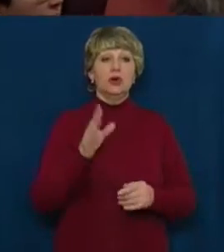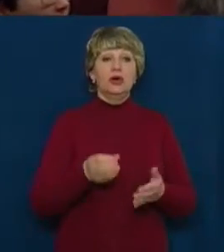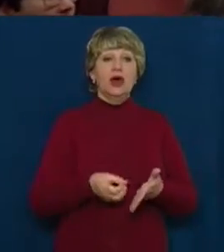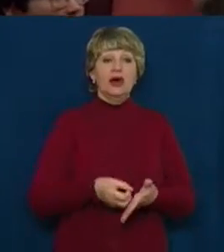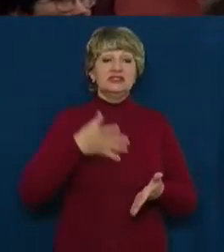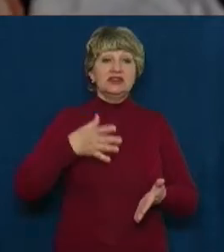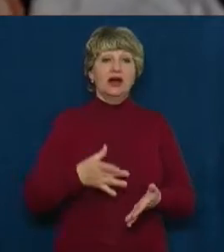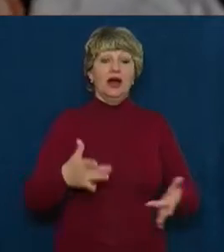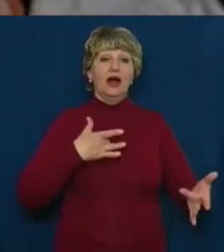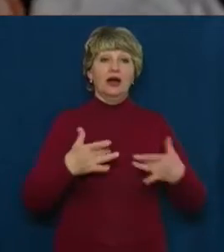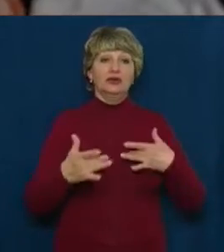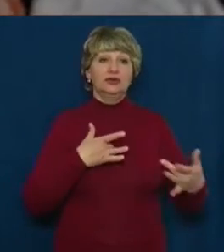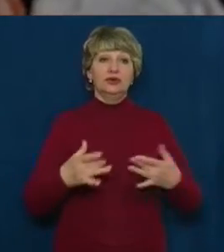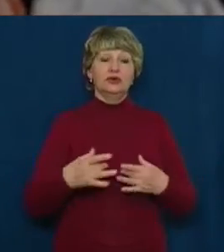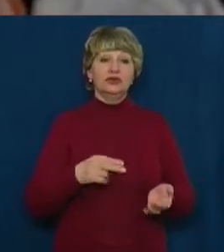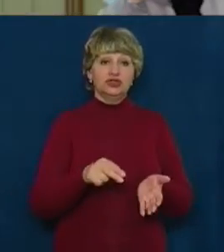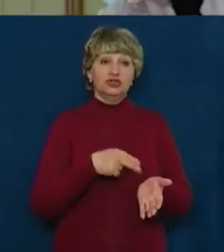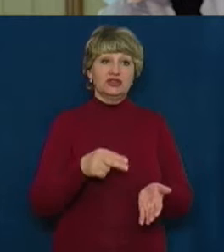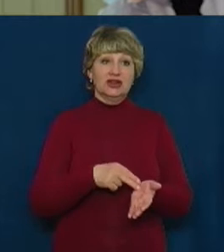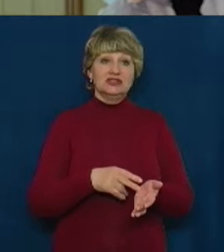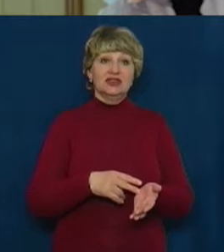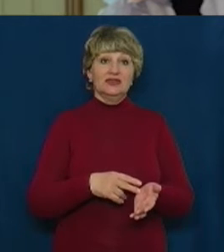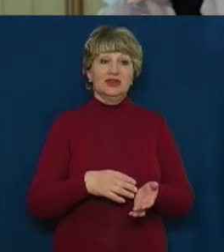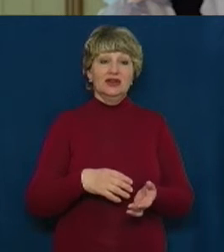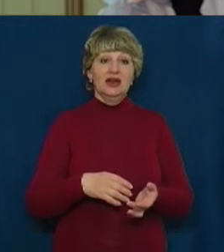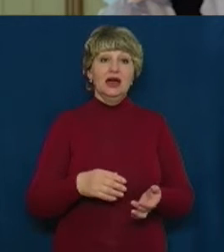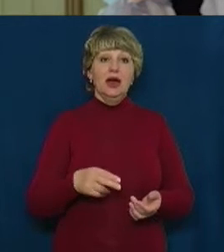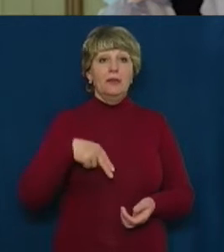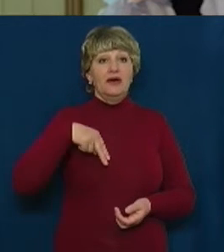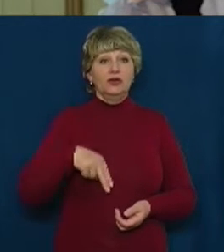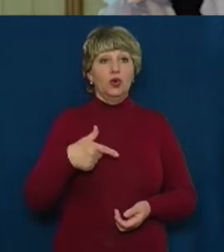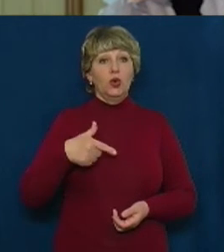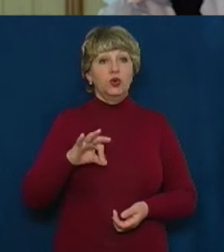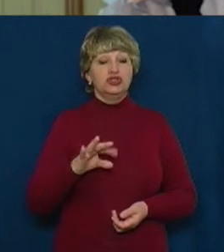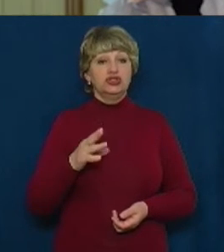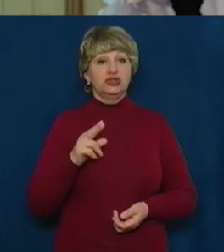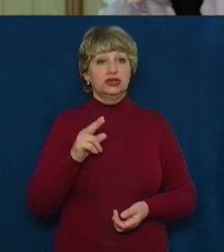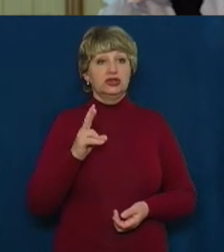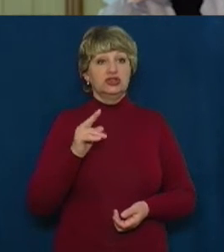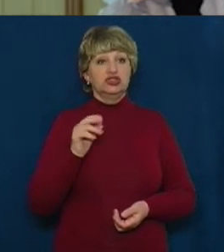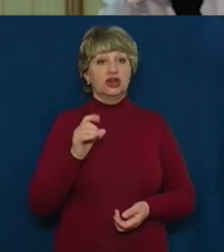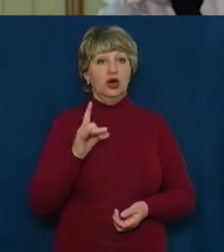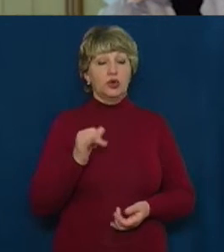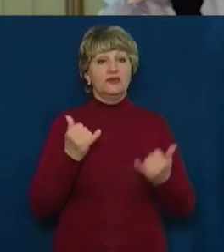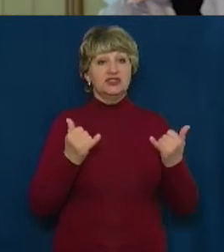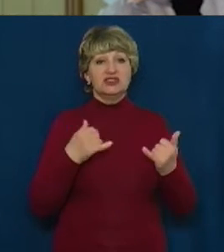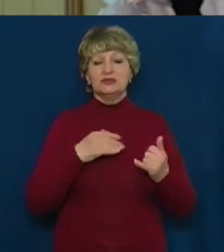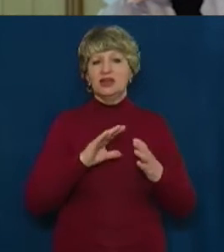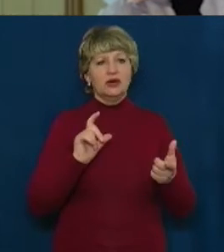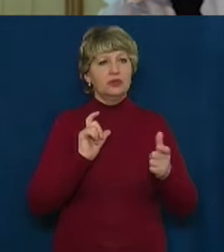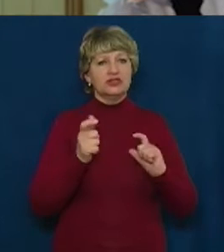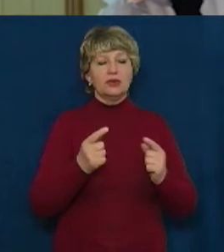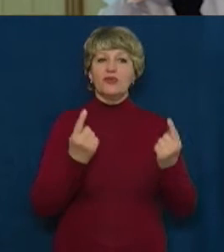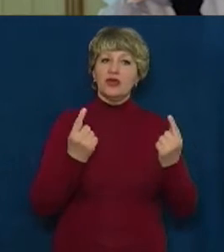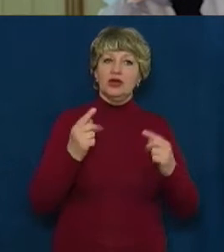Черкаського драматичного театру Павло Гончаров. Ми зараз не звертаємо велику увагу на якісь такі похибки з точки